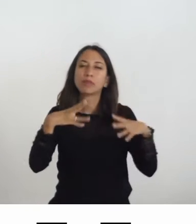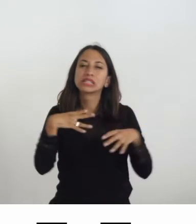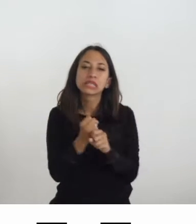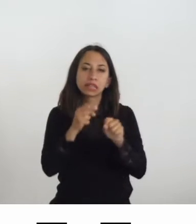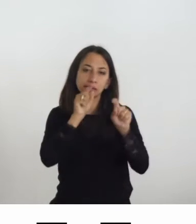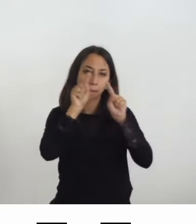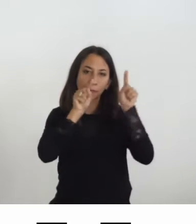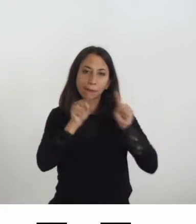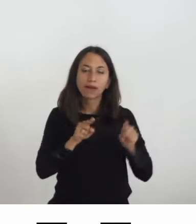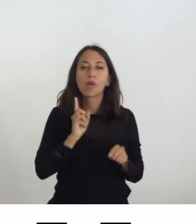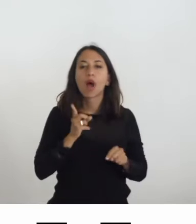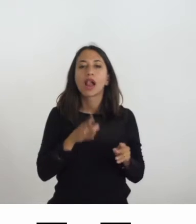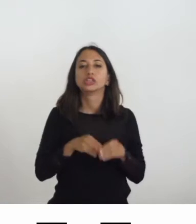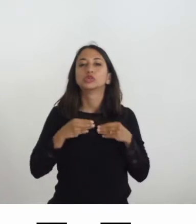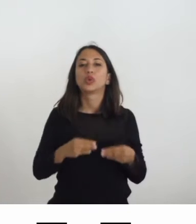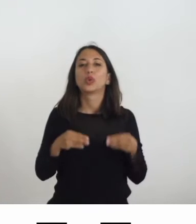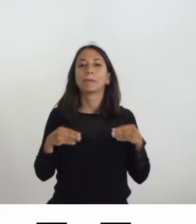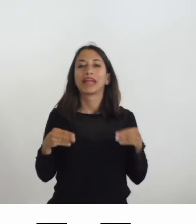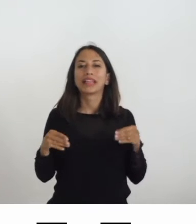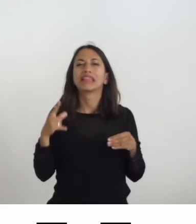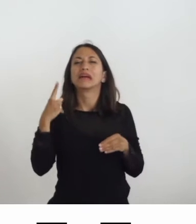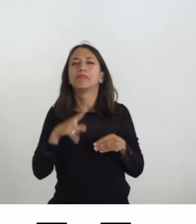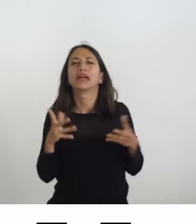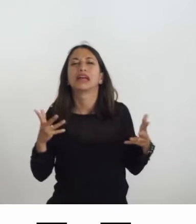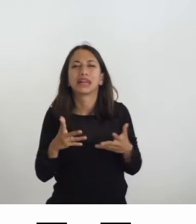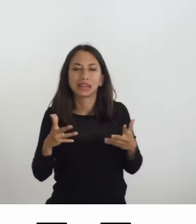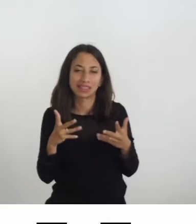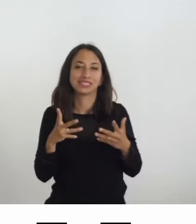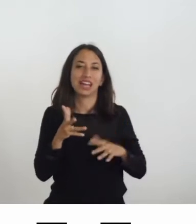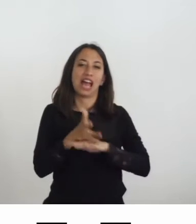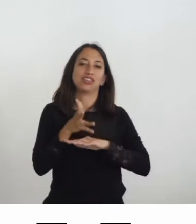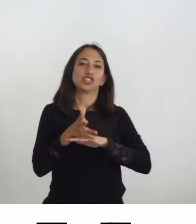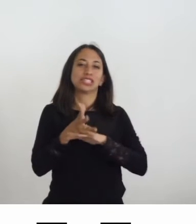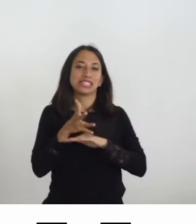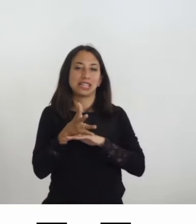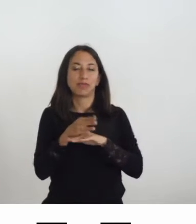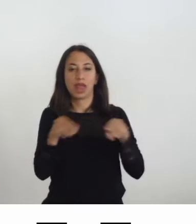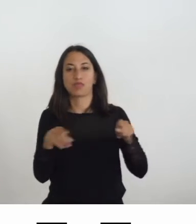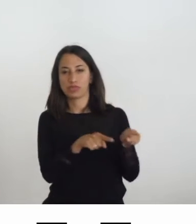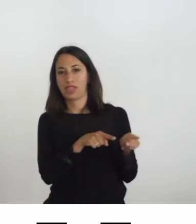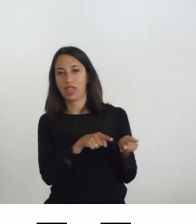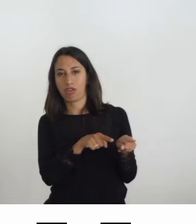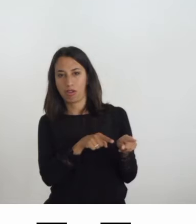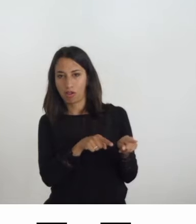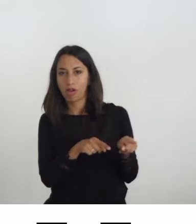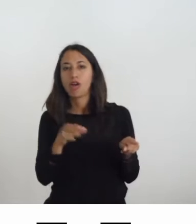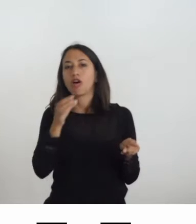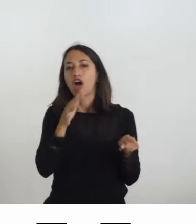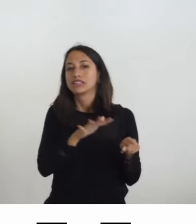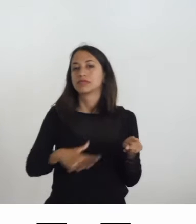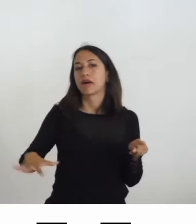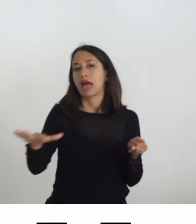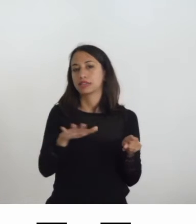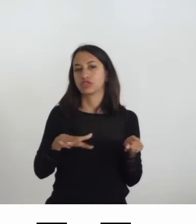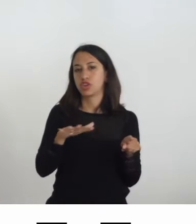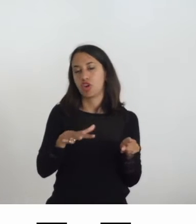che sono gli strumenti per rendere accessibile non solo un museo ma uno spazio della cultura e quindi audio